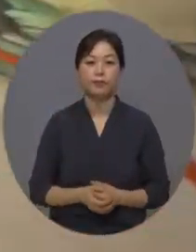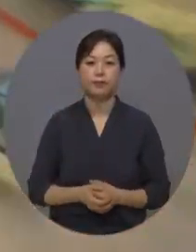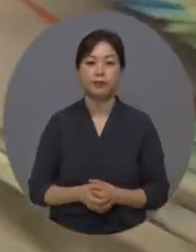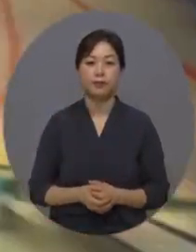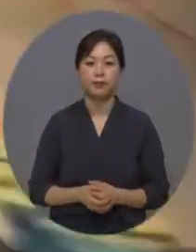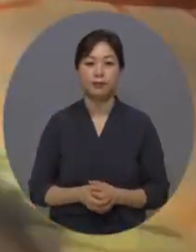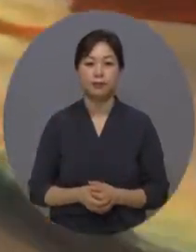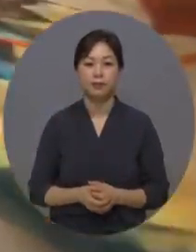최정원입니다.